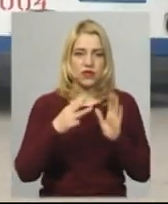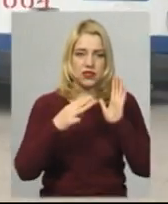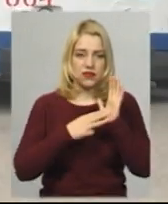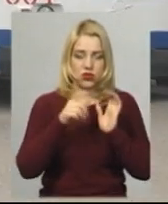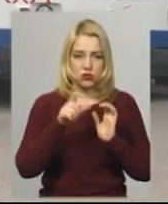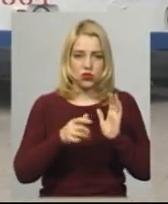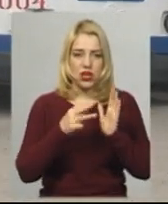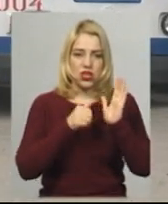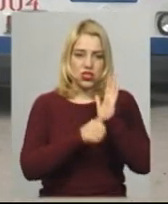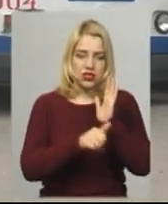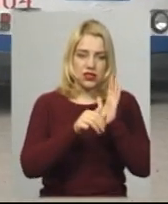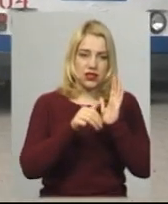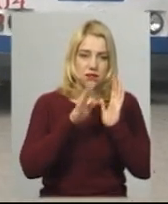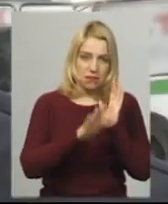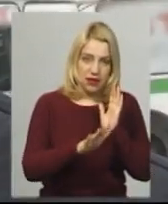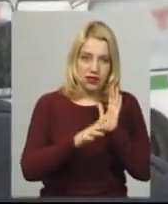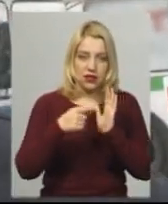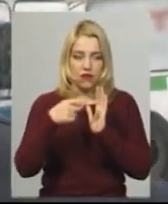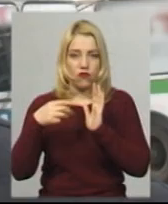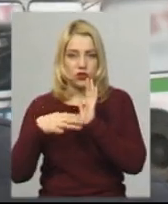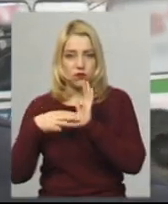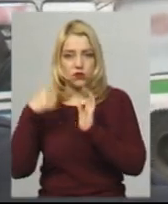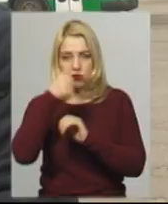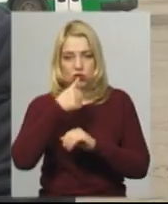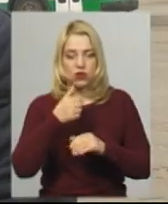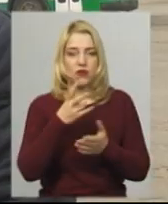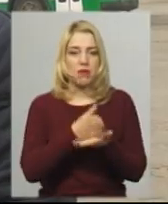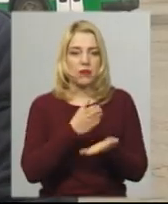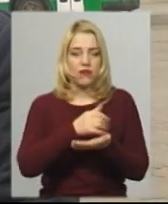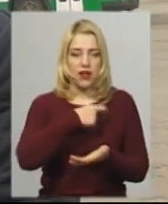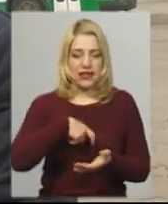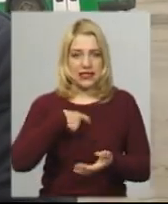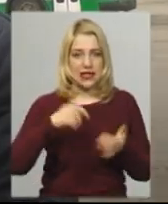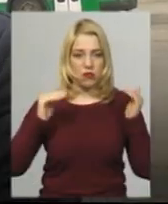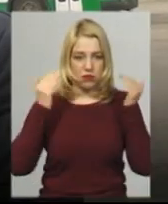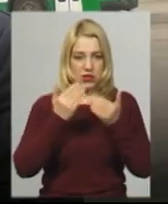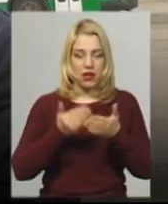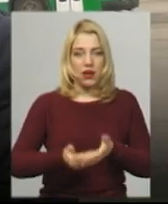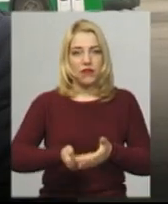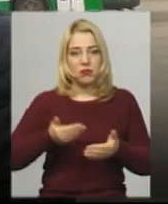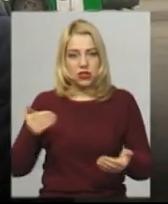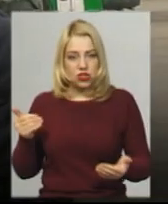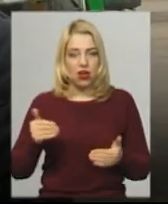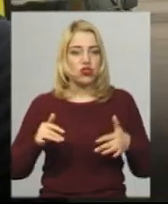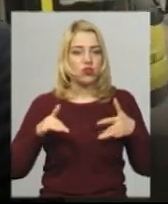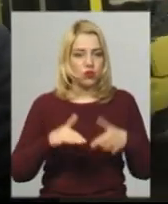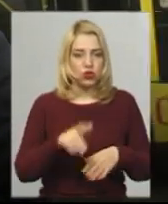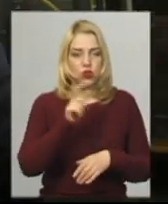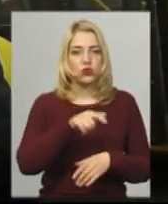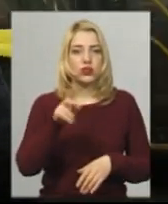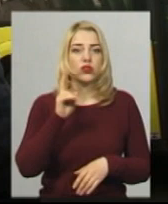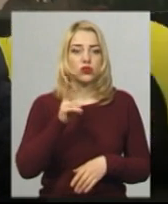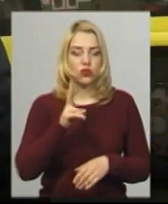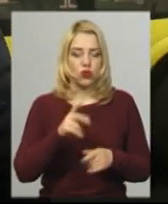віком із 65 до 80 років перебувають на самоізоляції. Випереджаючи події людей, які